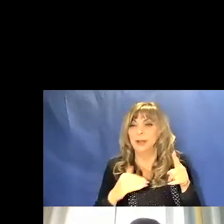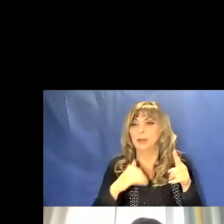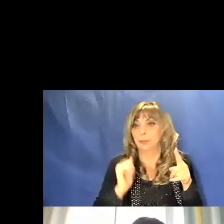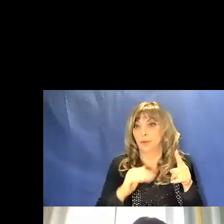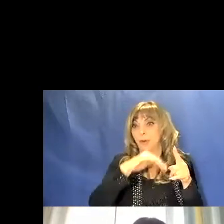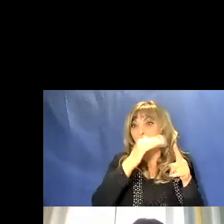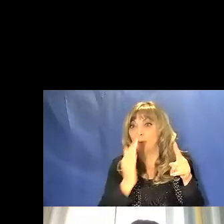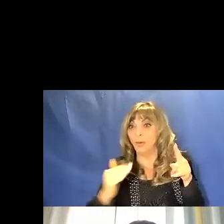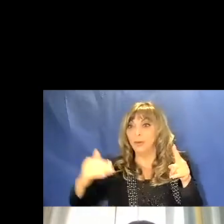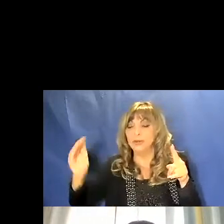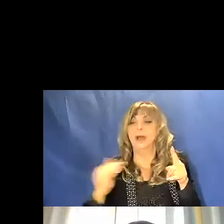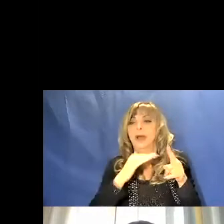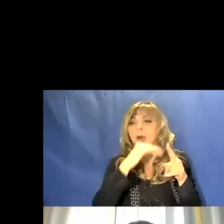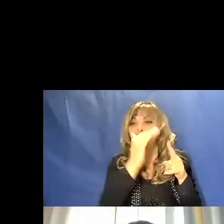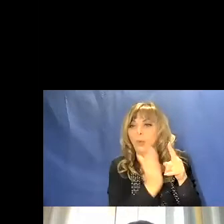bianca.